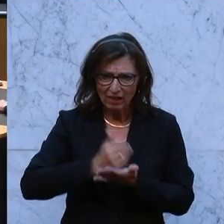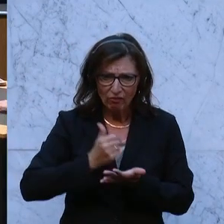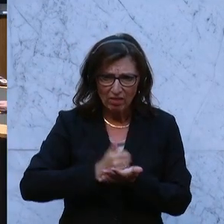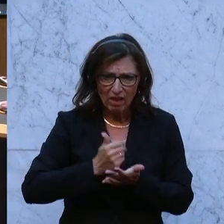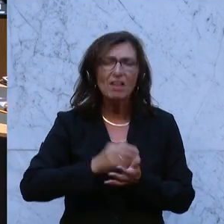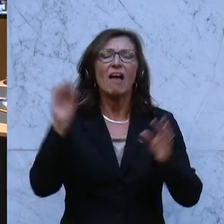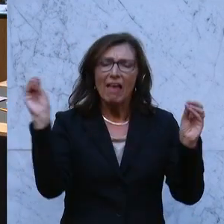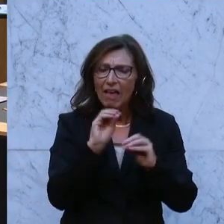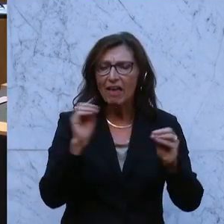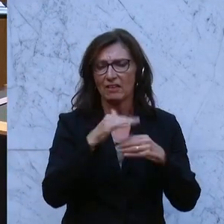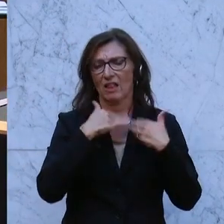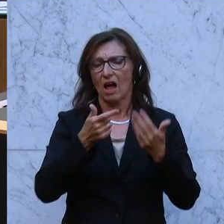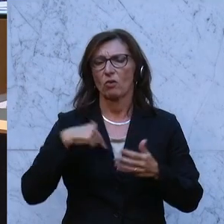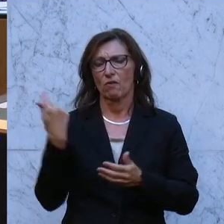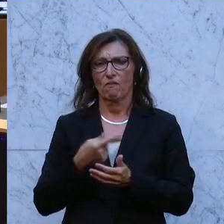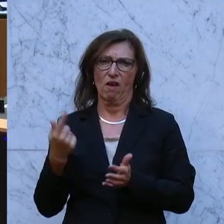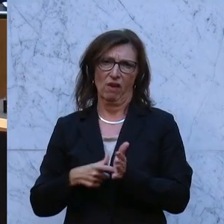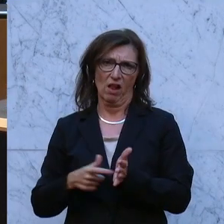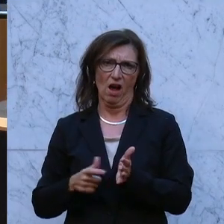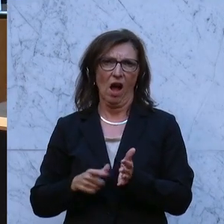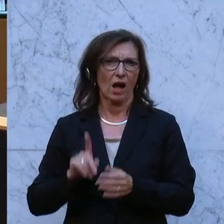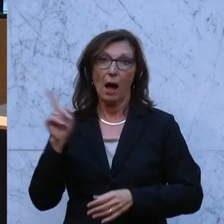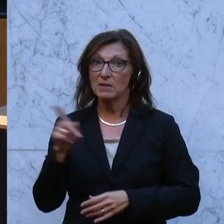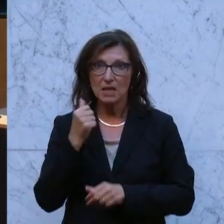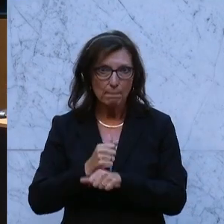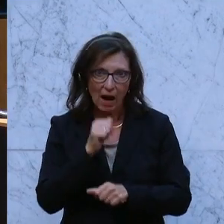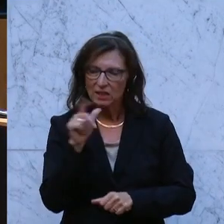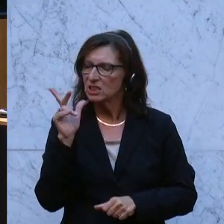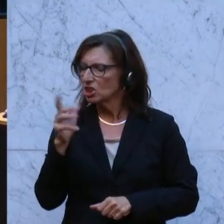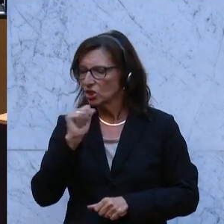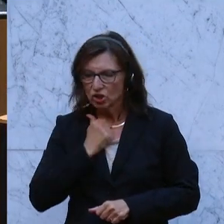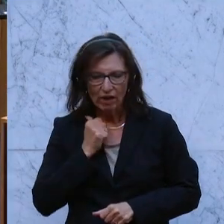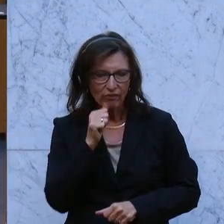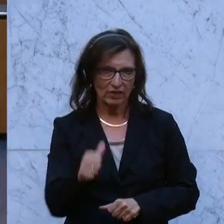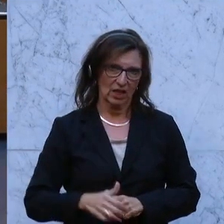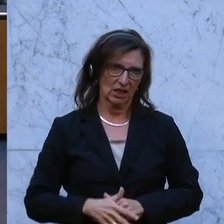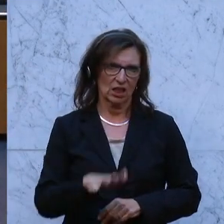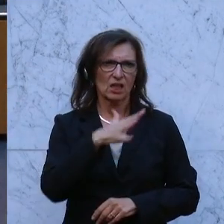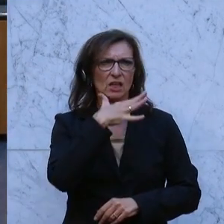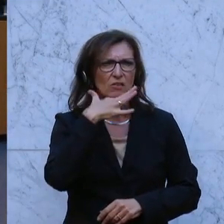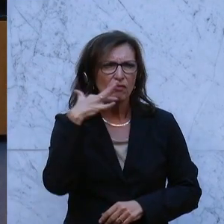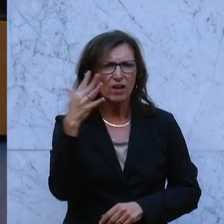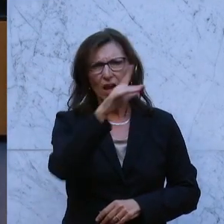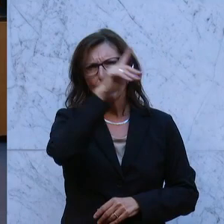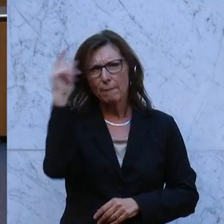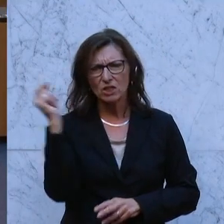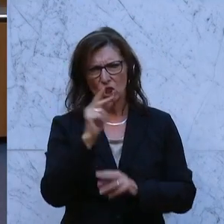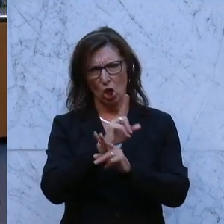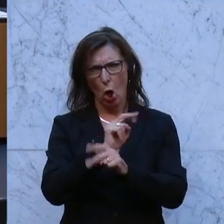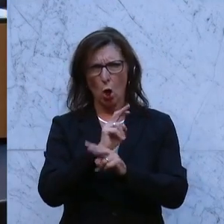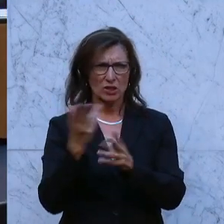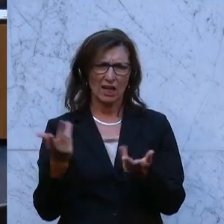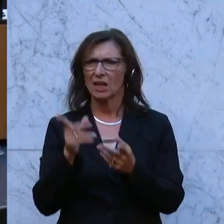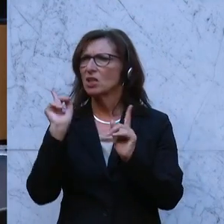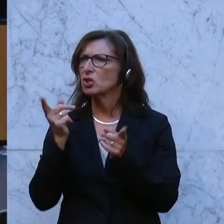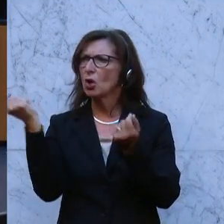fordern wir ein und das müssen Sie sich eingestehen. Machen Sie nicht. Sie schaffen es nicht, für die vielen, für die Mehrheit in diesem Land Politik zu machen,